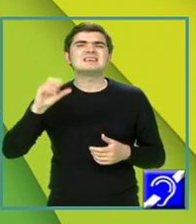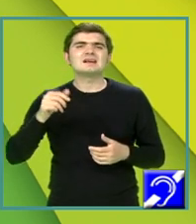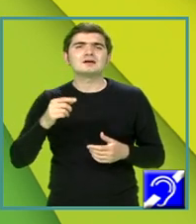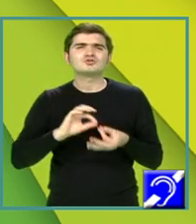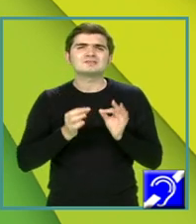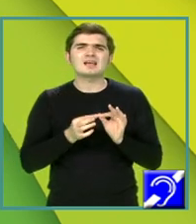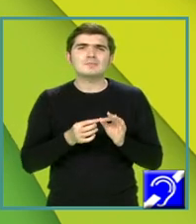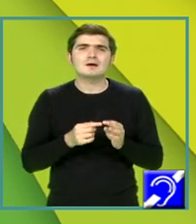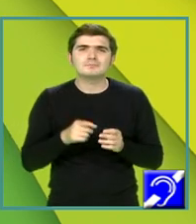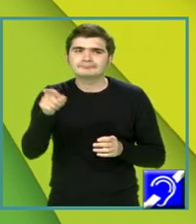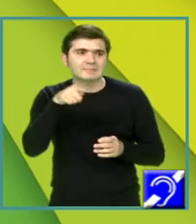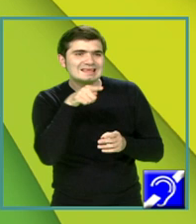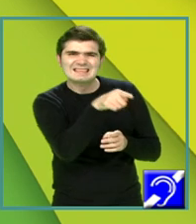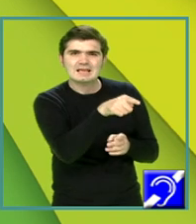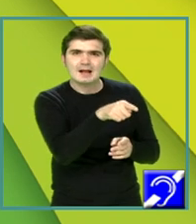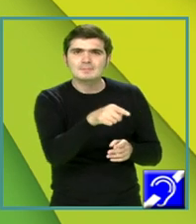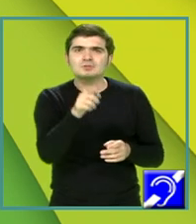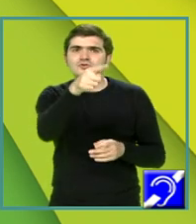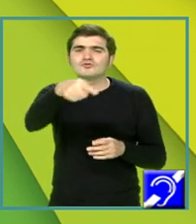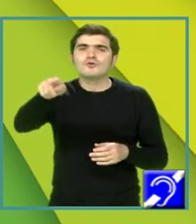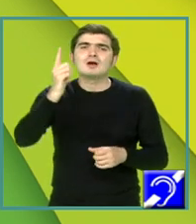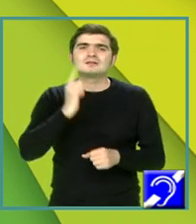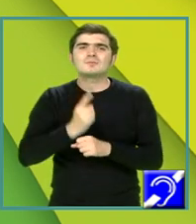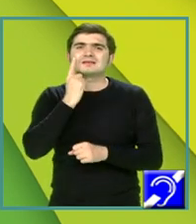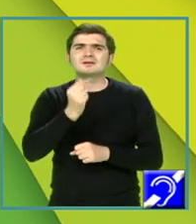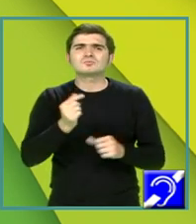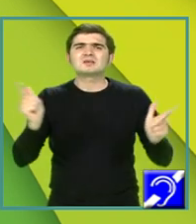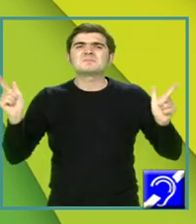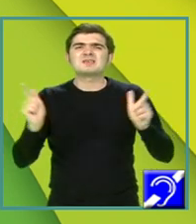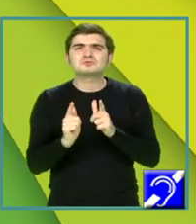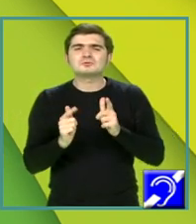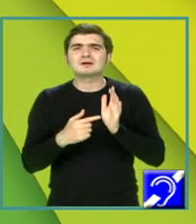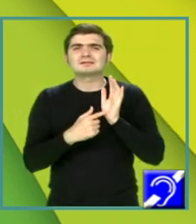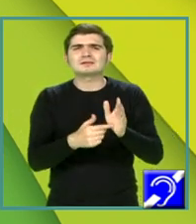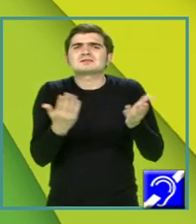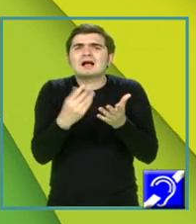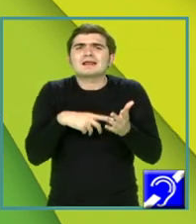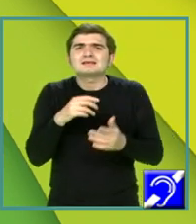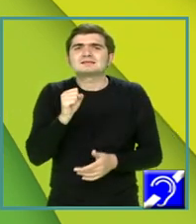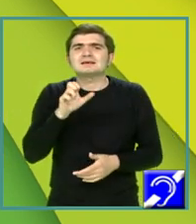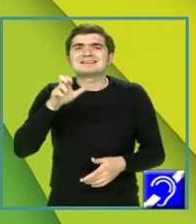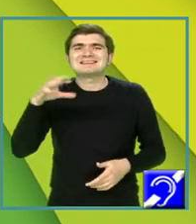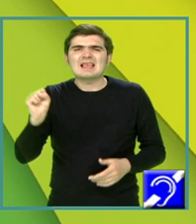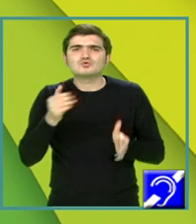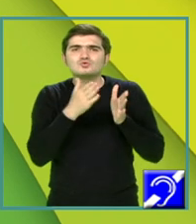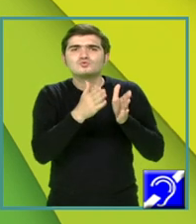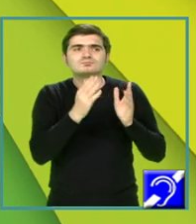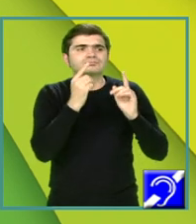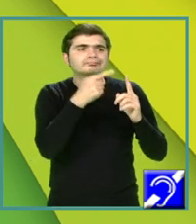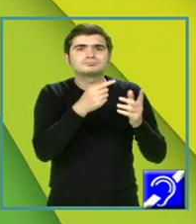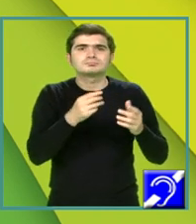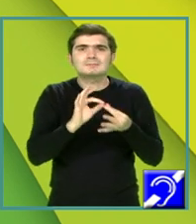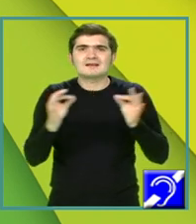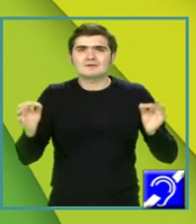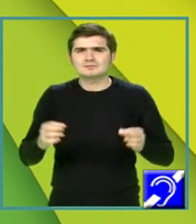Cu alte cuvinte, voi nu trebuie aici decât să răspundeți punctual, să arătați care este sensul secvenței. Fac o